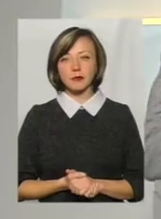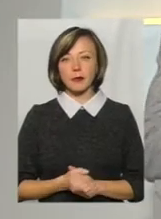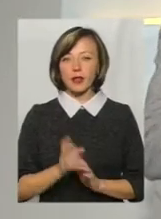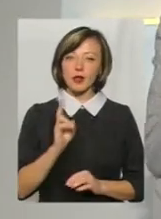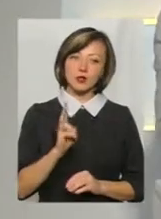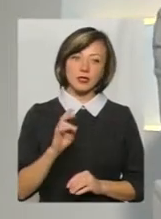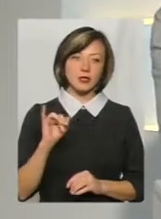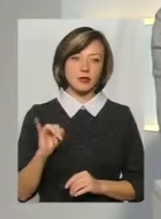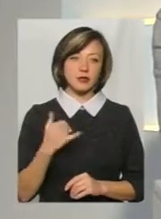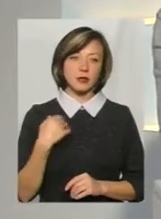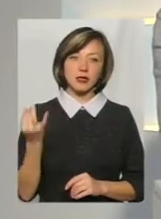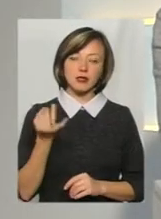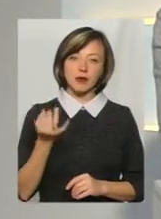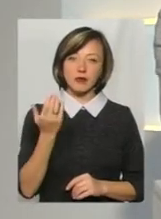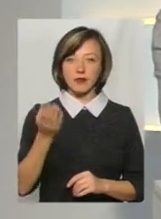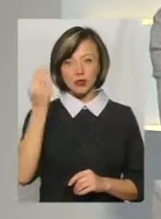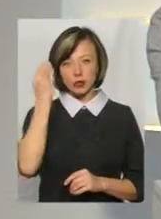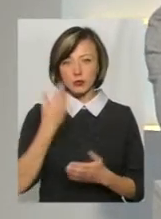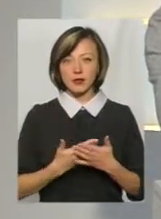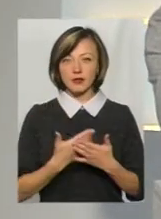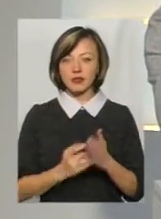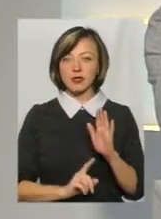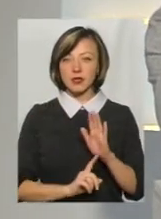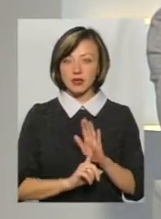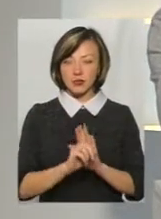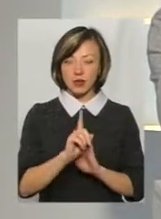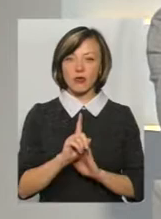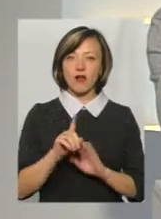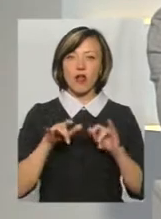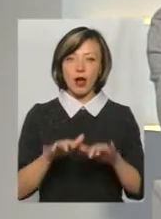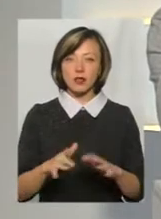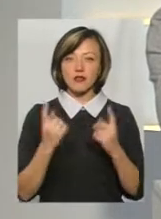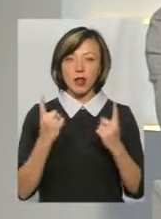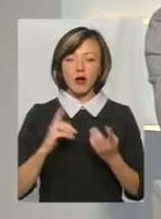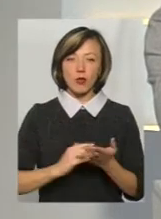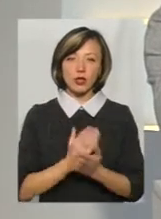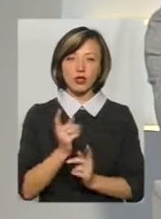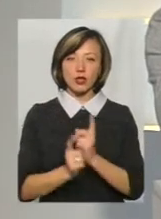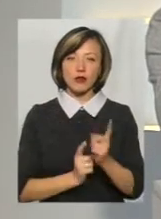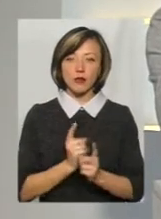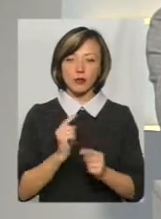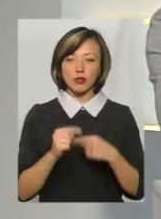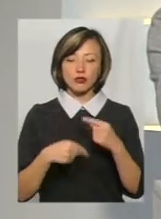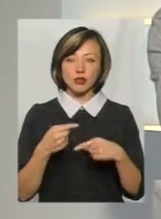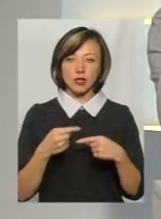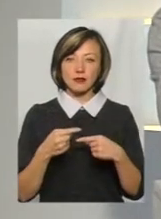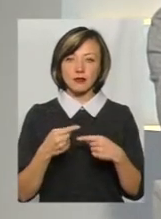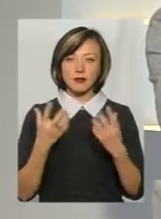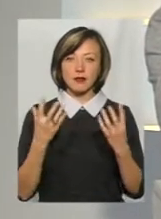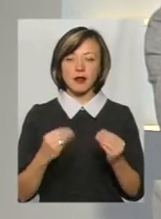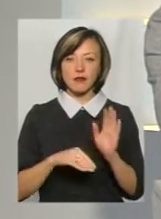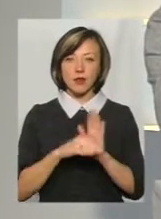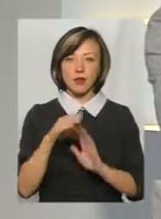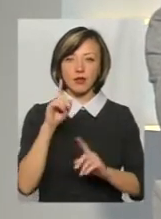мене цікавить ваша думка, дивіться, стартувала ця акція, велика політична реформа, потім там через день Верховна Рада